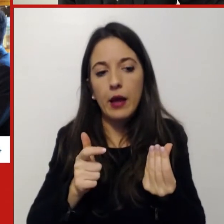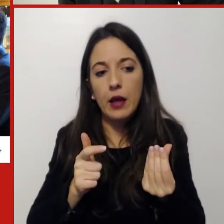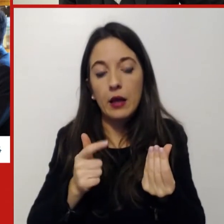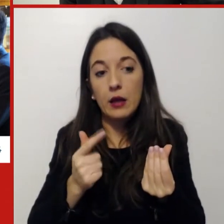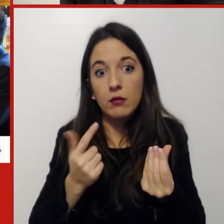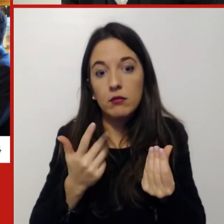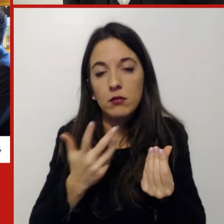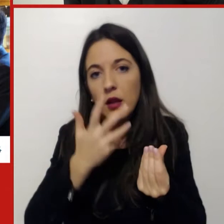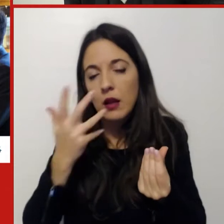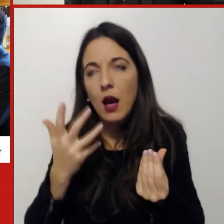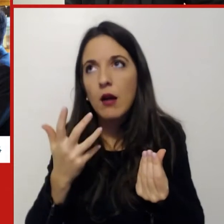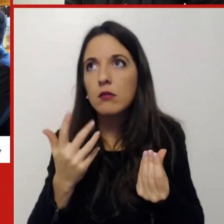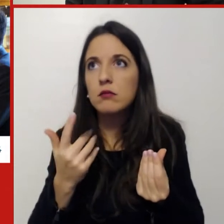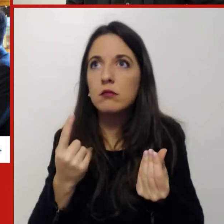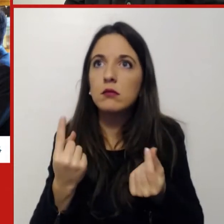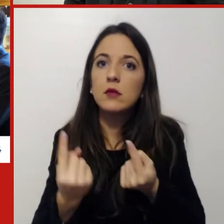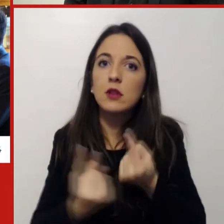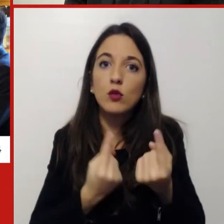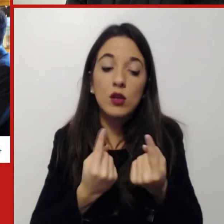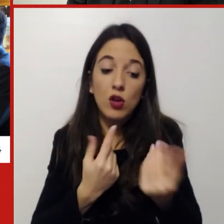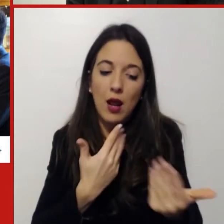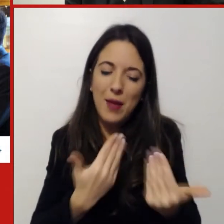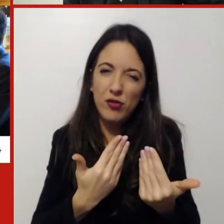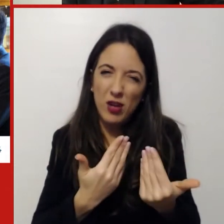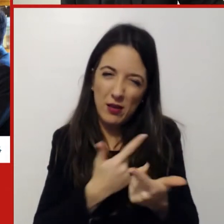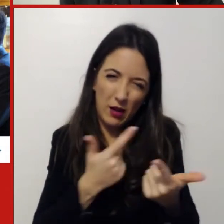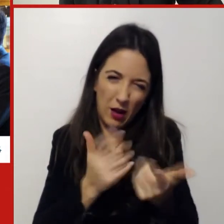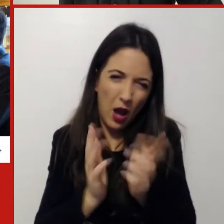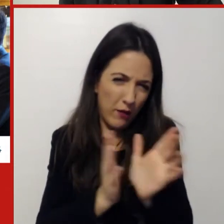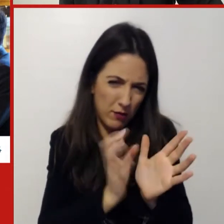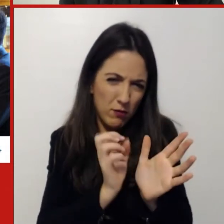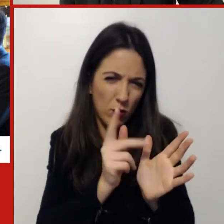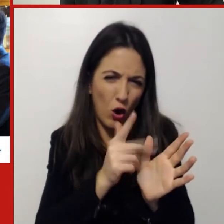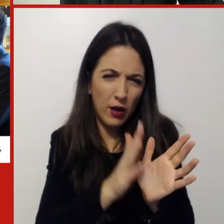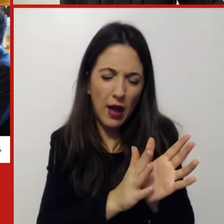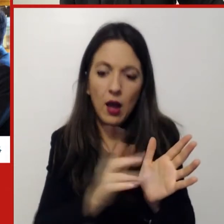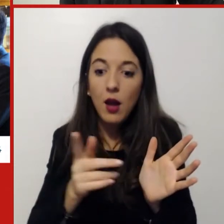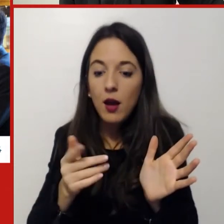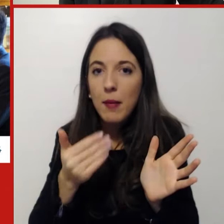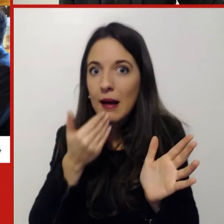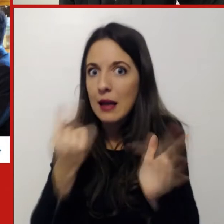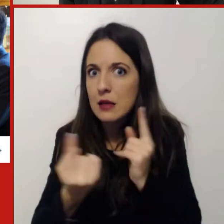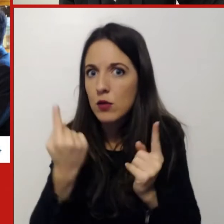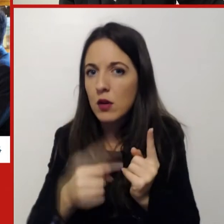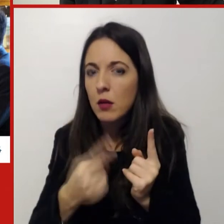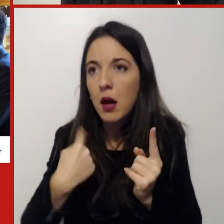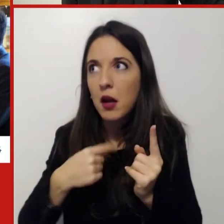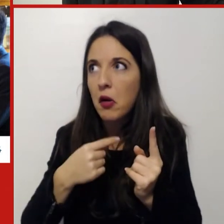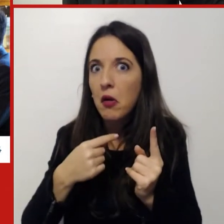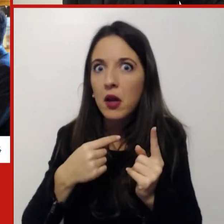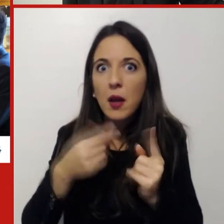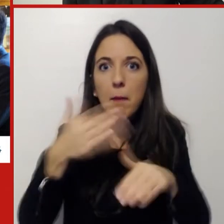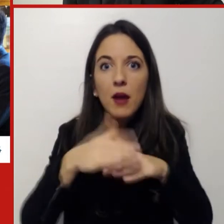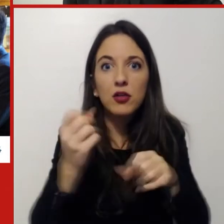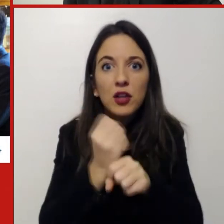piacevolezza, con piacere di riuscire a fare in modo diverso, ma, a mio parere, è stato anche preziosissimo, perché